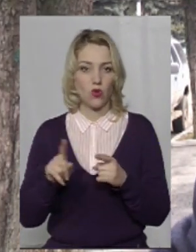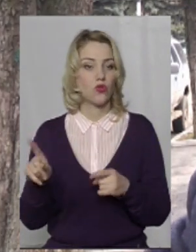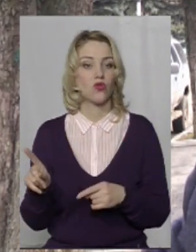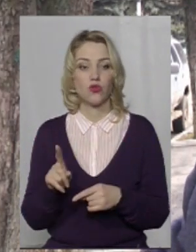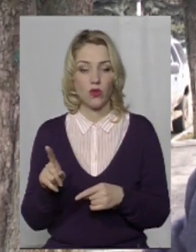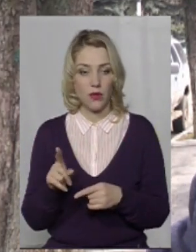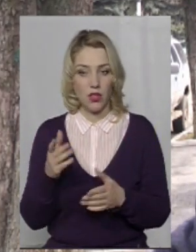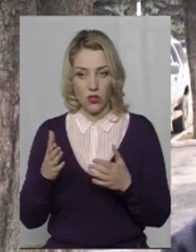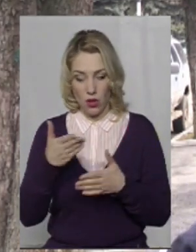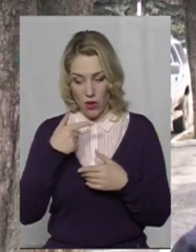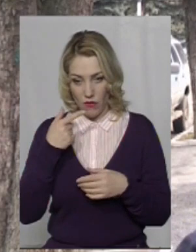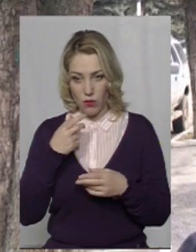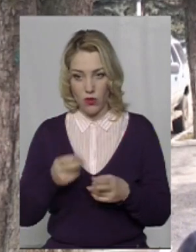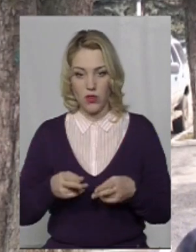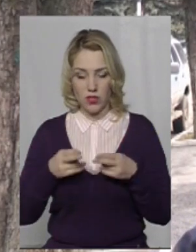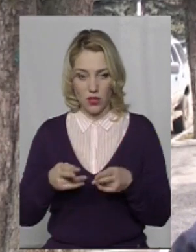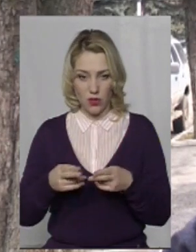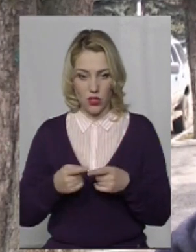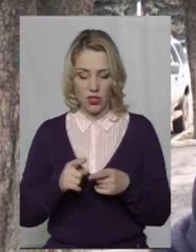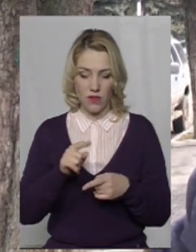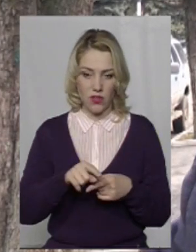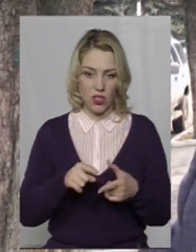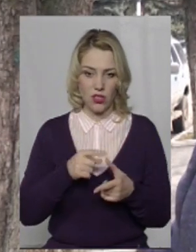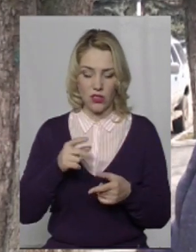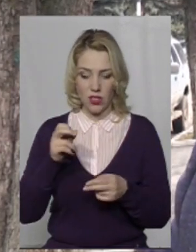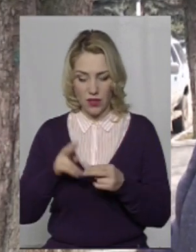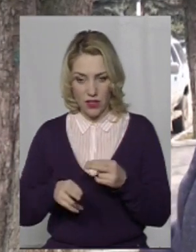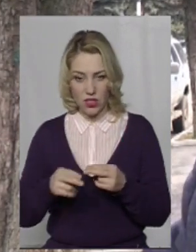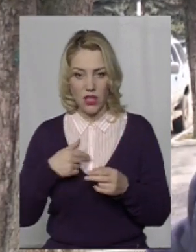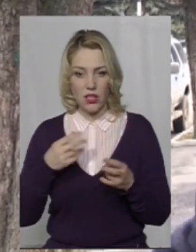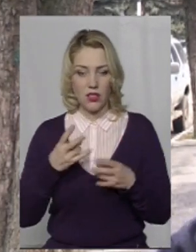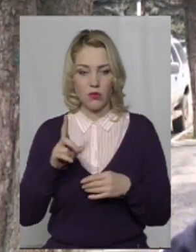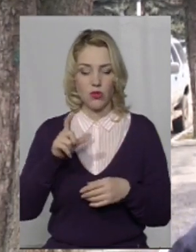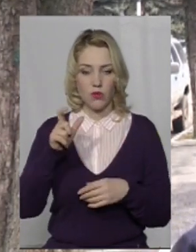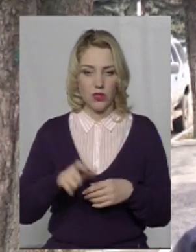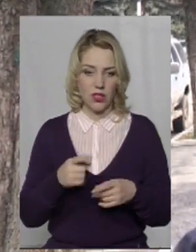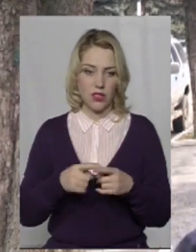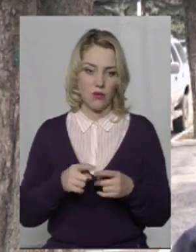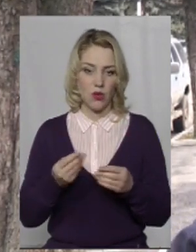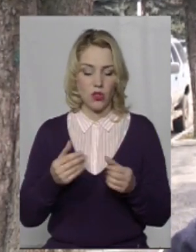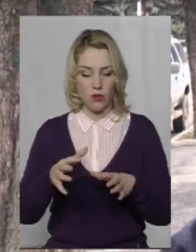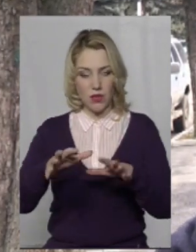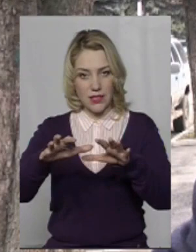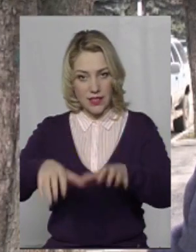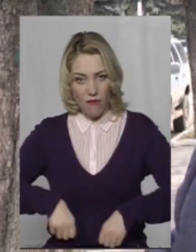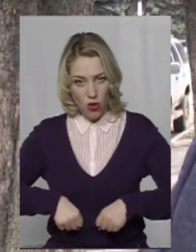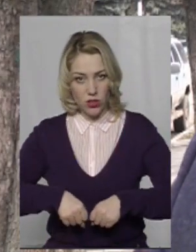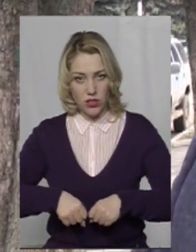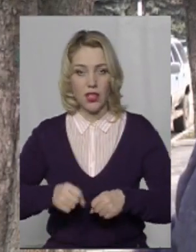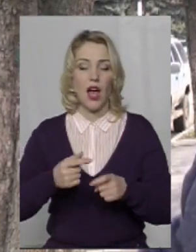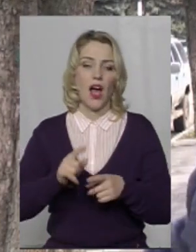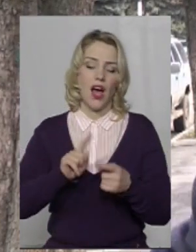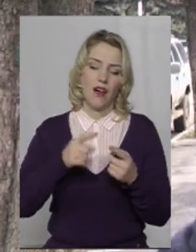якщо ми говоримо про шахрайство, злочин був закінчений, завершений, то необхідно, щоб людина вже цими коштами заволоділа. А все інше, там,